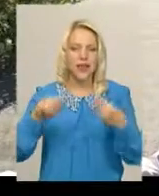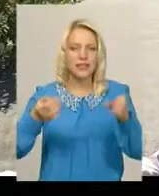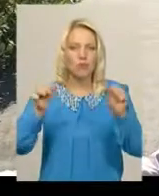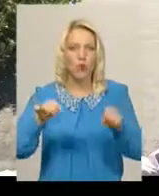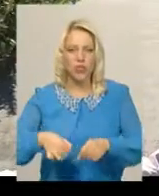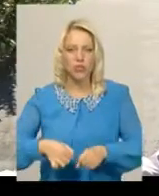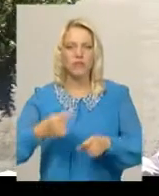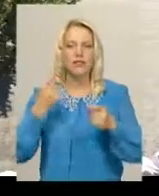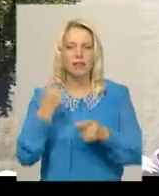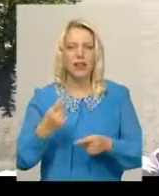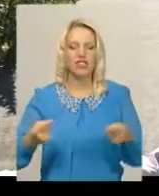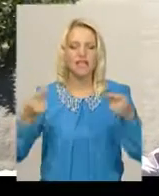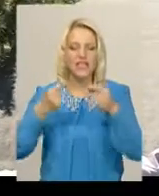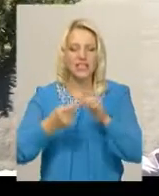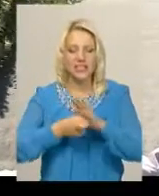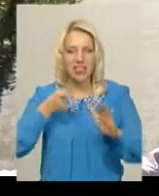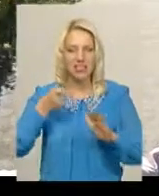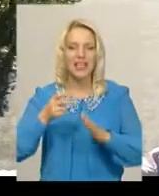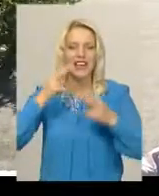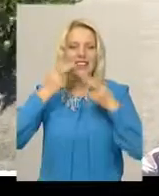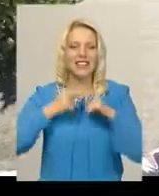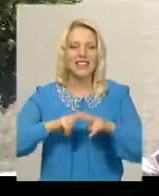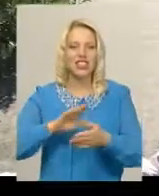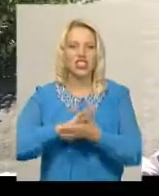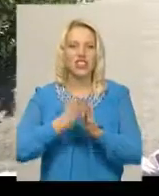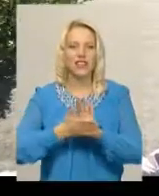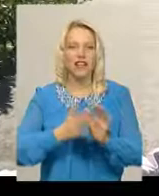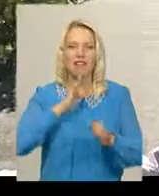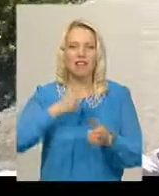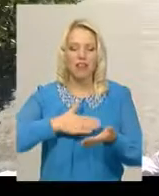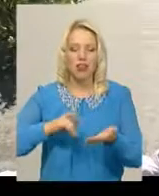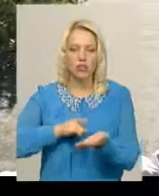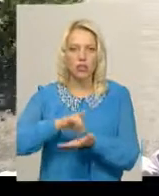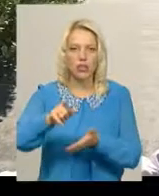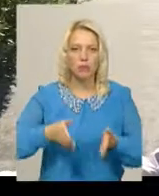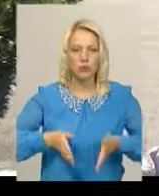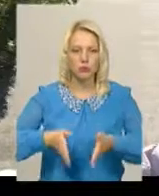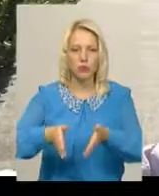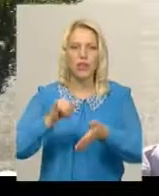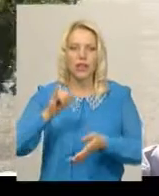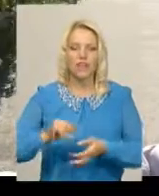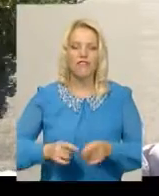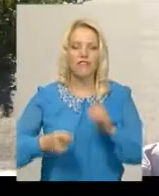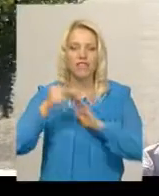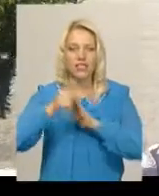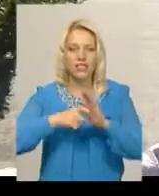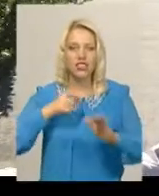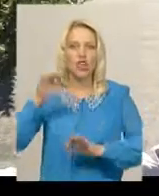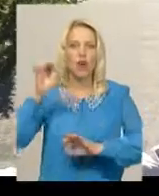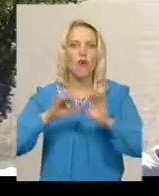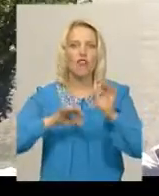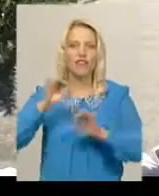перше, визначити технічний стан нашої злітно-посадкової смуги, визначити коефіцієнт щеплення,